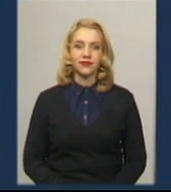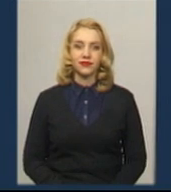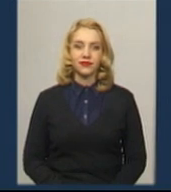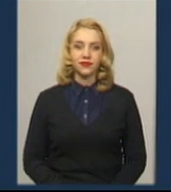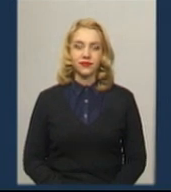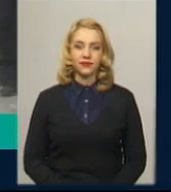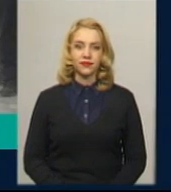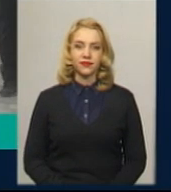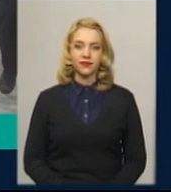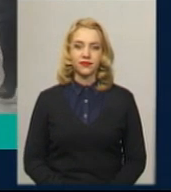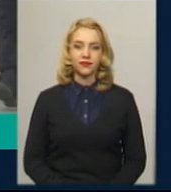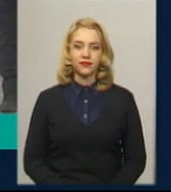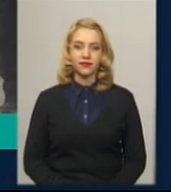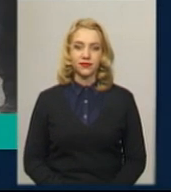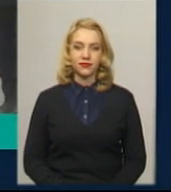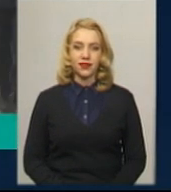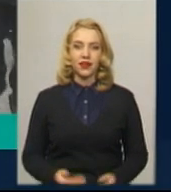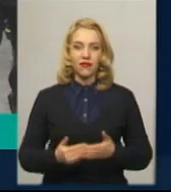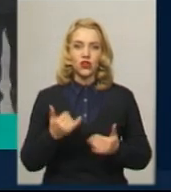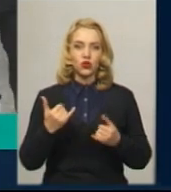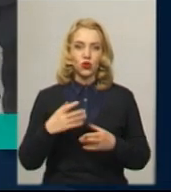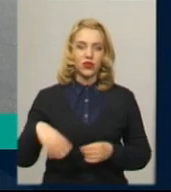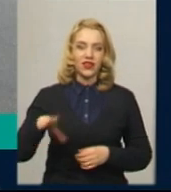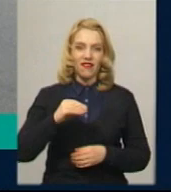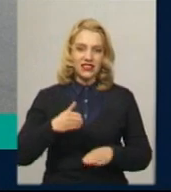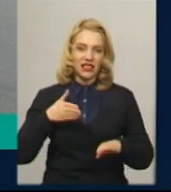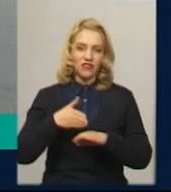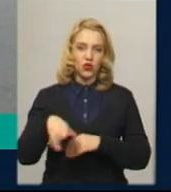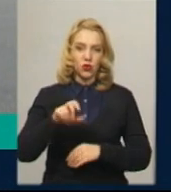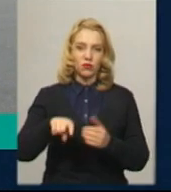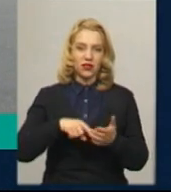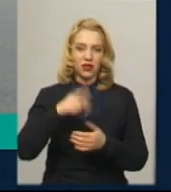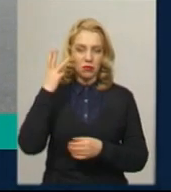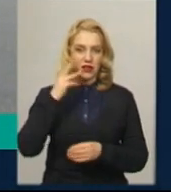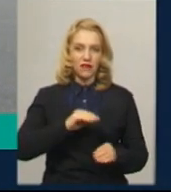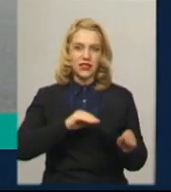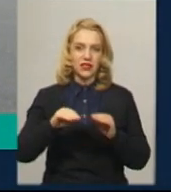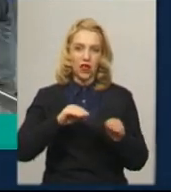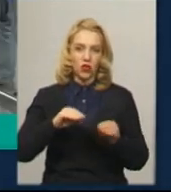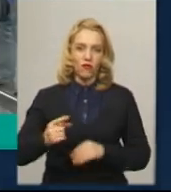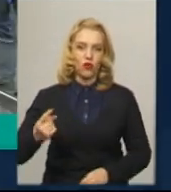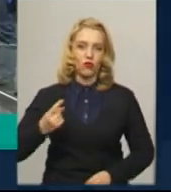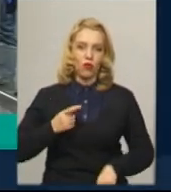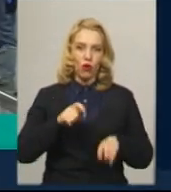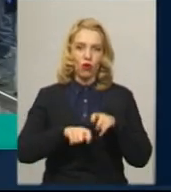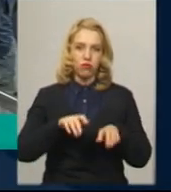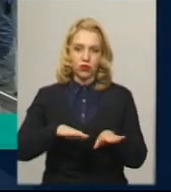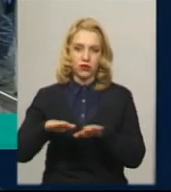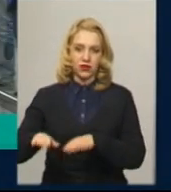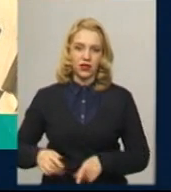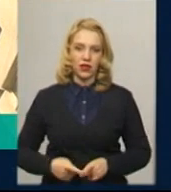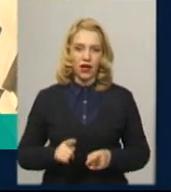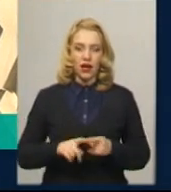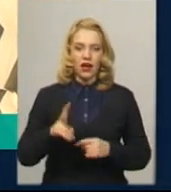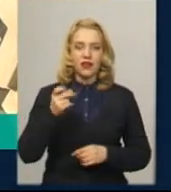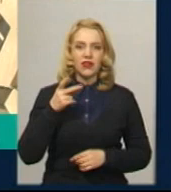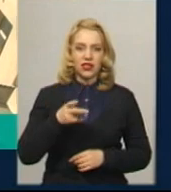Музика Відсьогодні на всіх в'їздах до Хмельницького встановлюють блокпости. Понад 1200 осіб